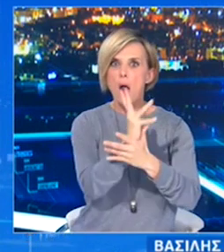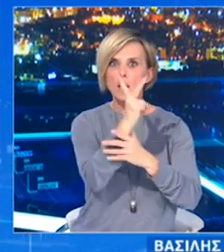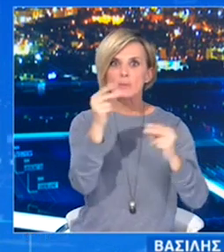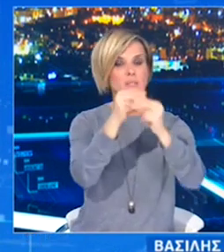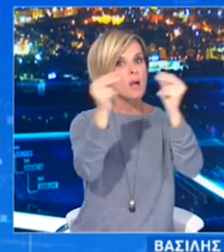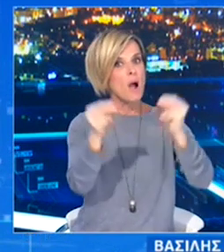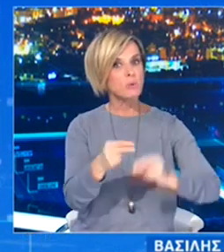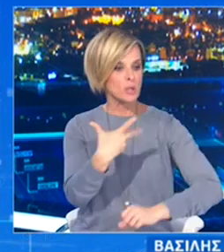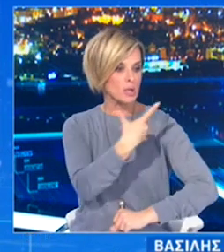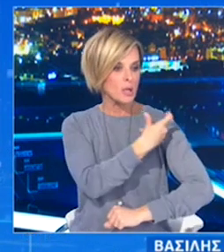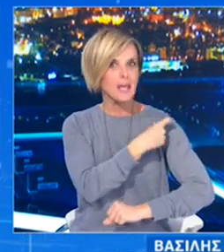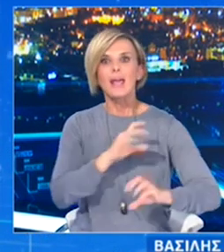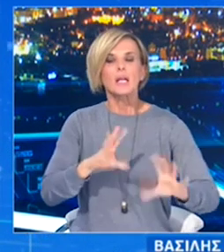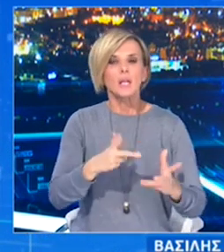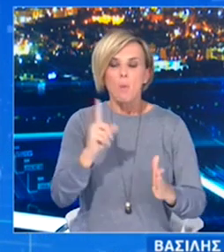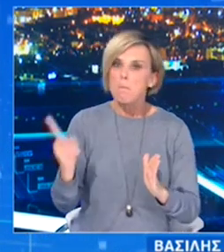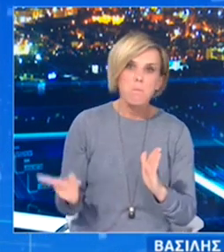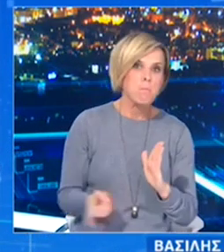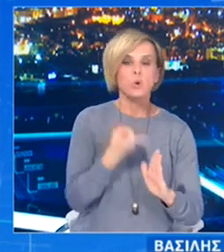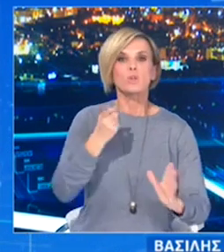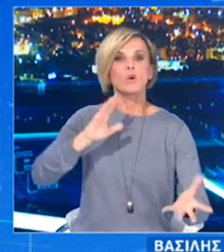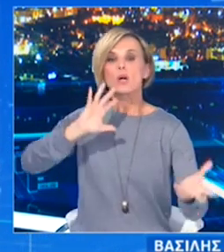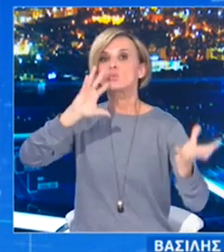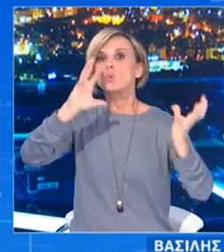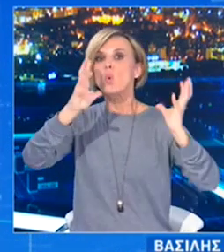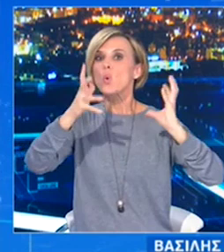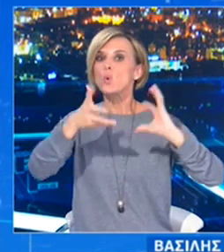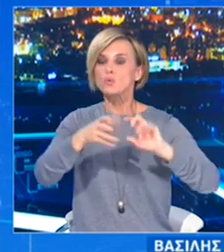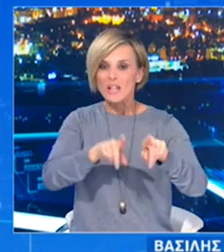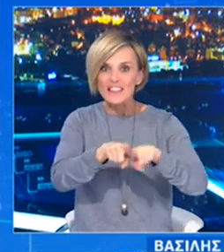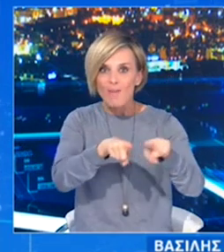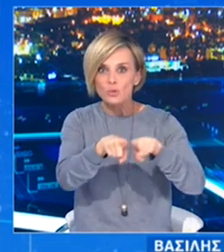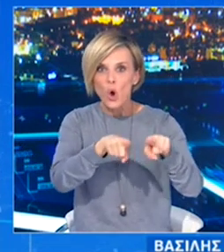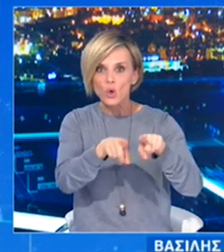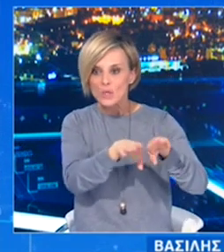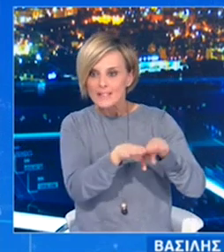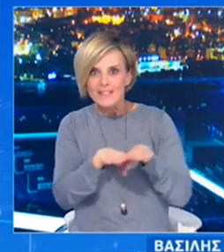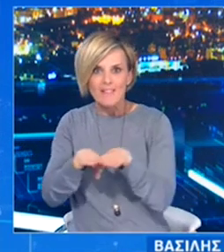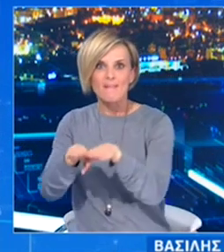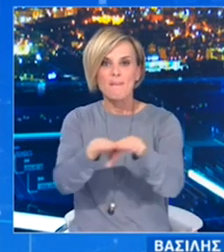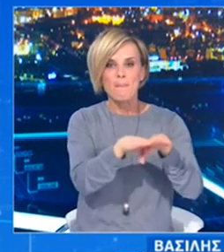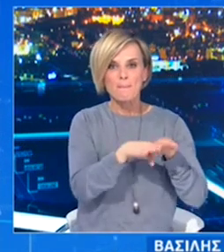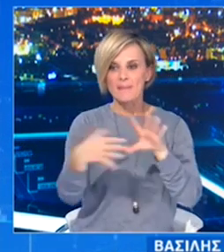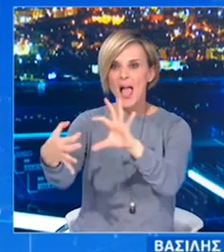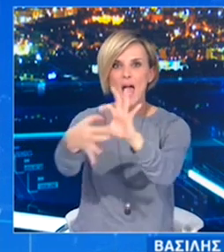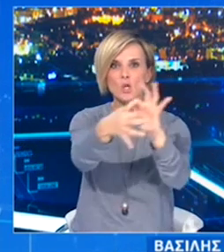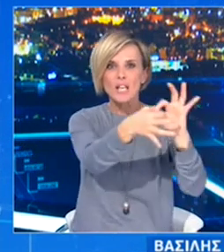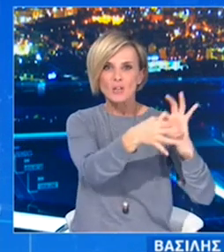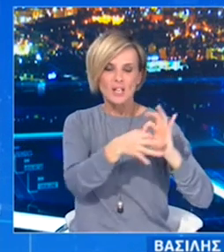γιατί για πρώτη φορά σε παγκόσμιο επίπεδο υπήρξε τέτοια συνένωση δυνάμεων, κυρίως